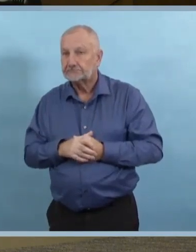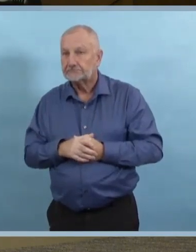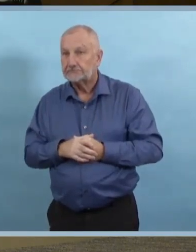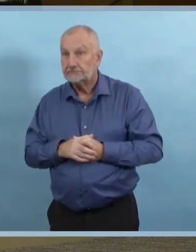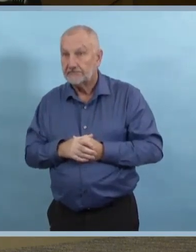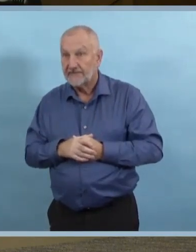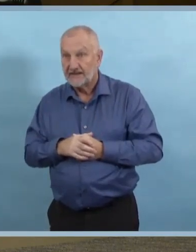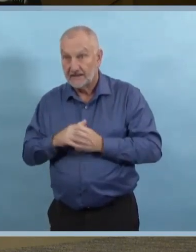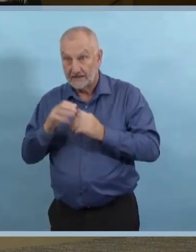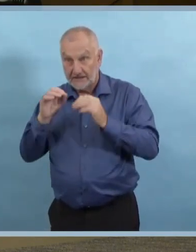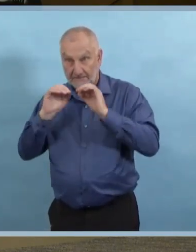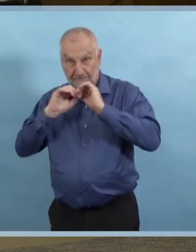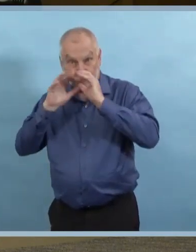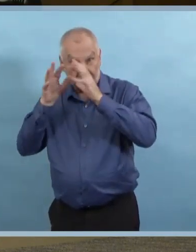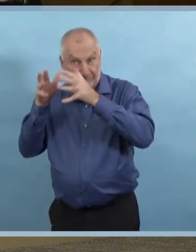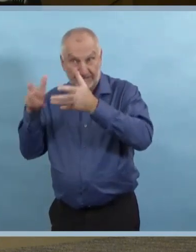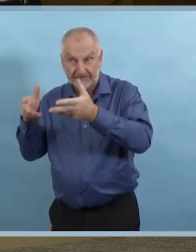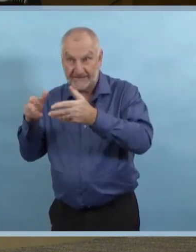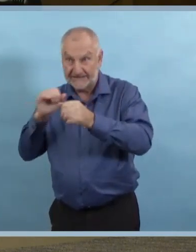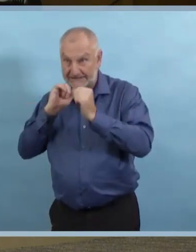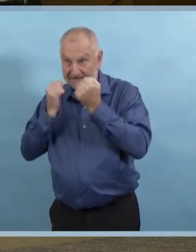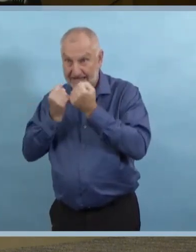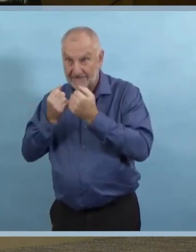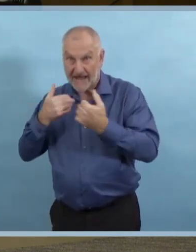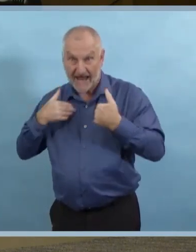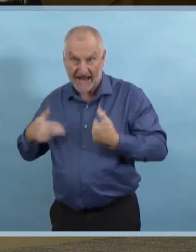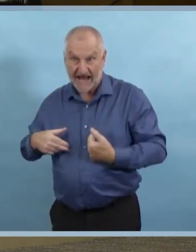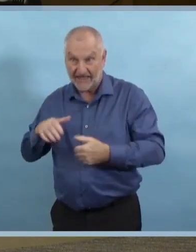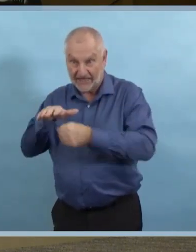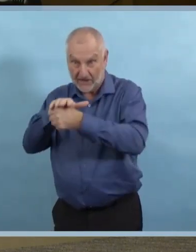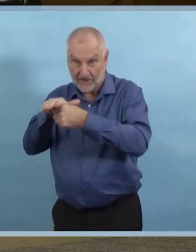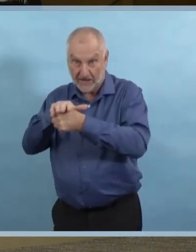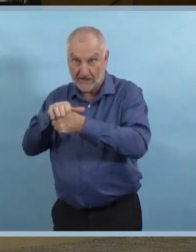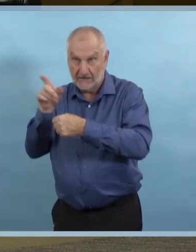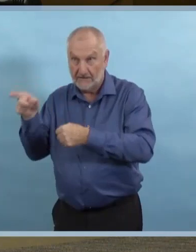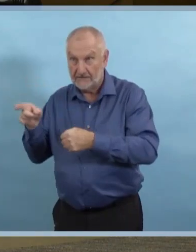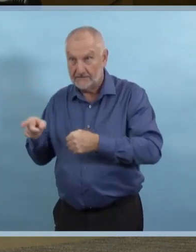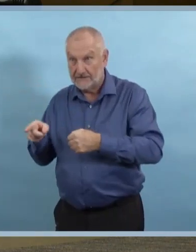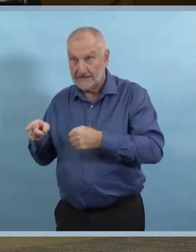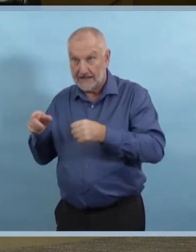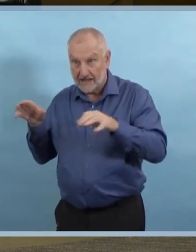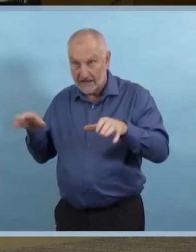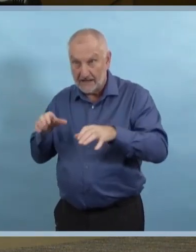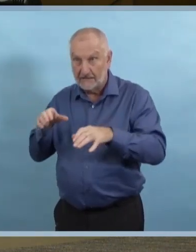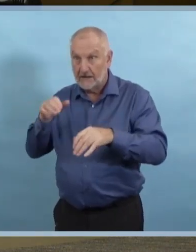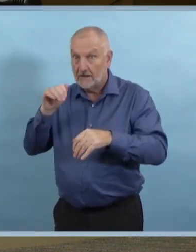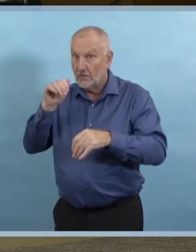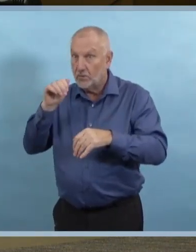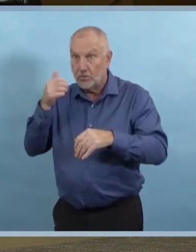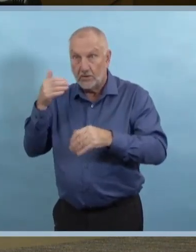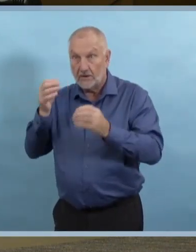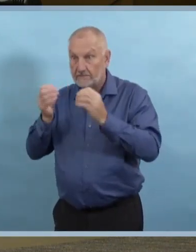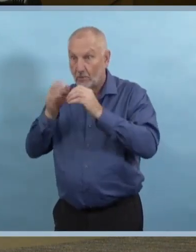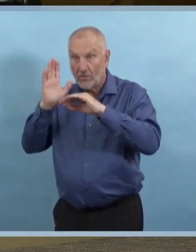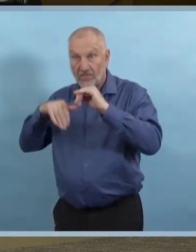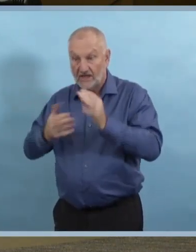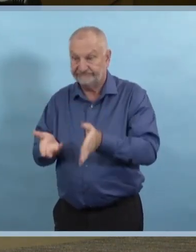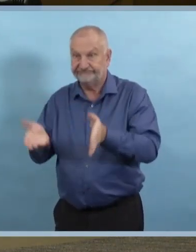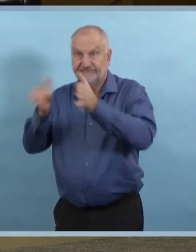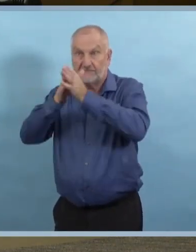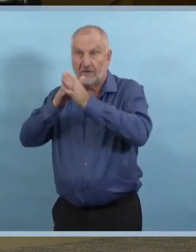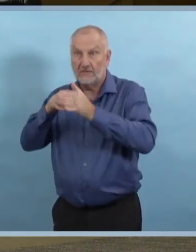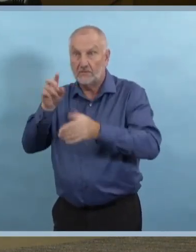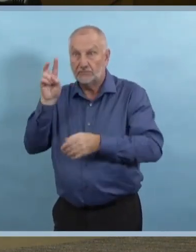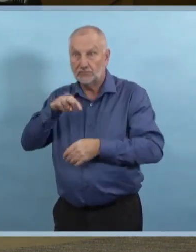longtemps, le nombre de cas actifs a doublé, passé de 22 à 48 et maintenant est à 44. »'est-ce qui a